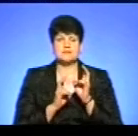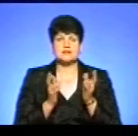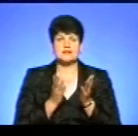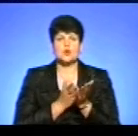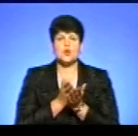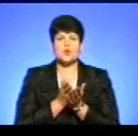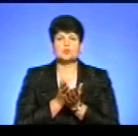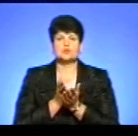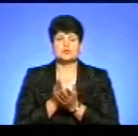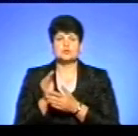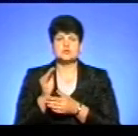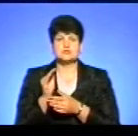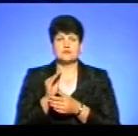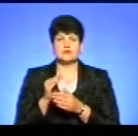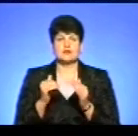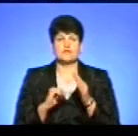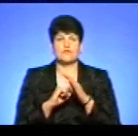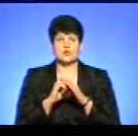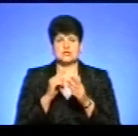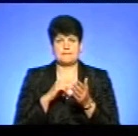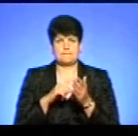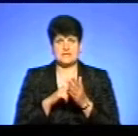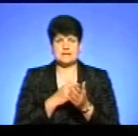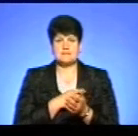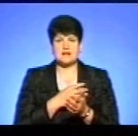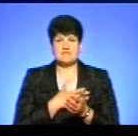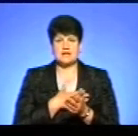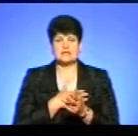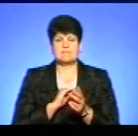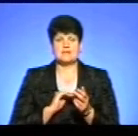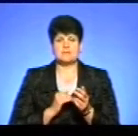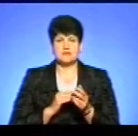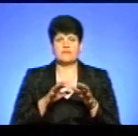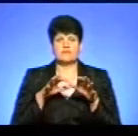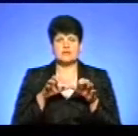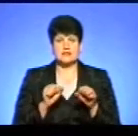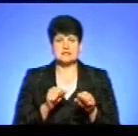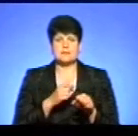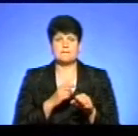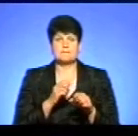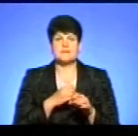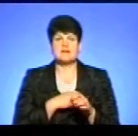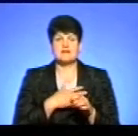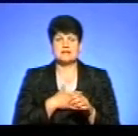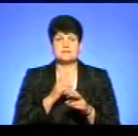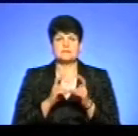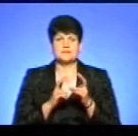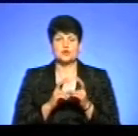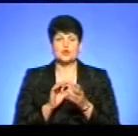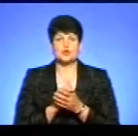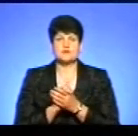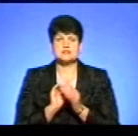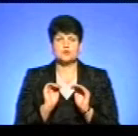обслуговують житловий фонд міста. Приватних підприємців, власників приватних підприємств, товариств з